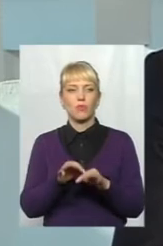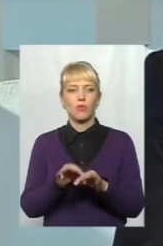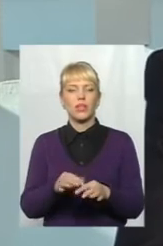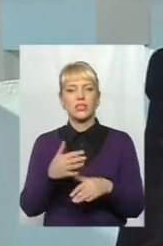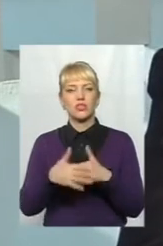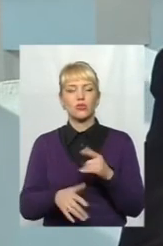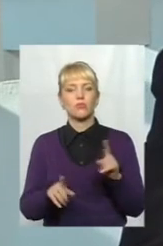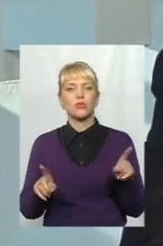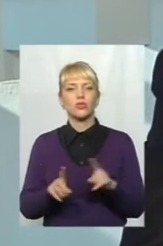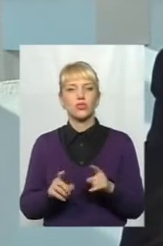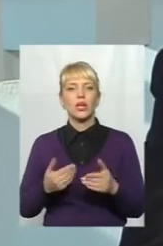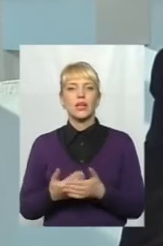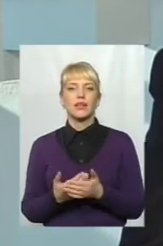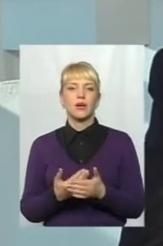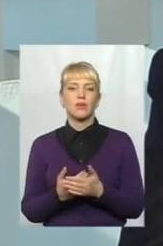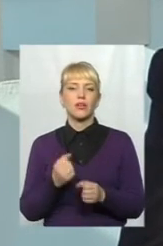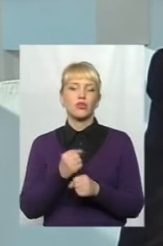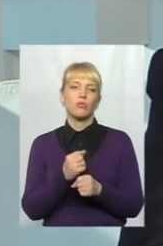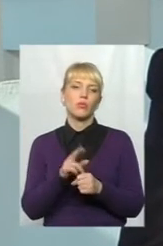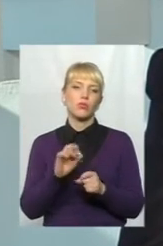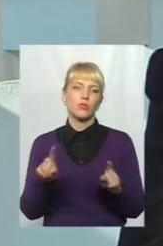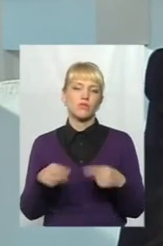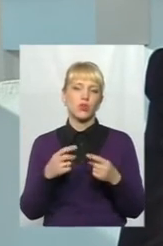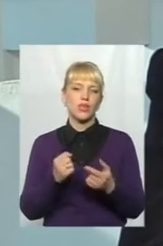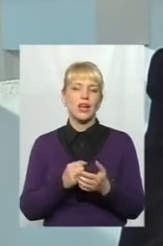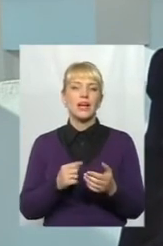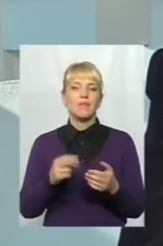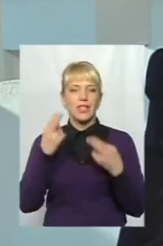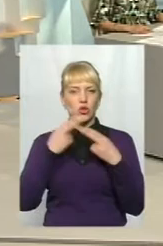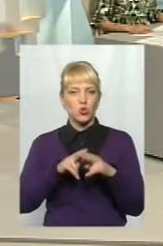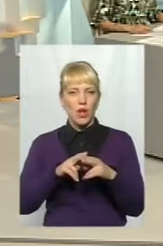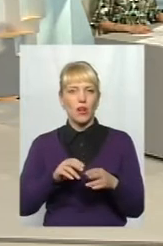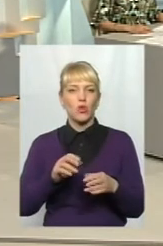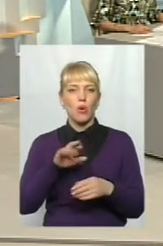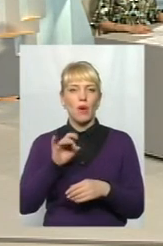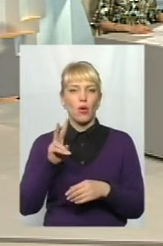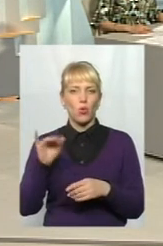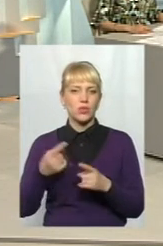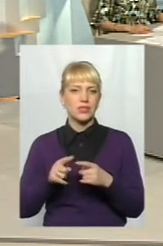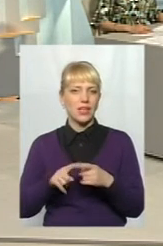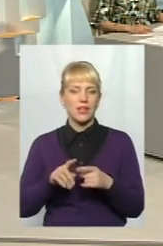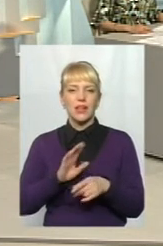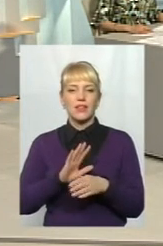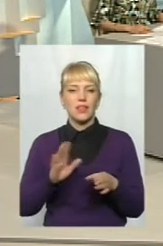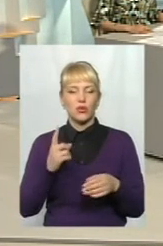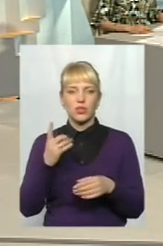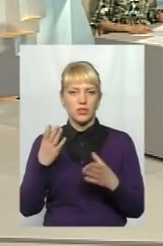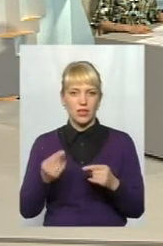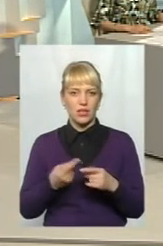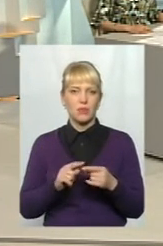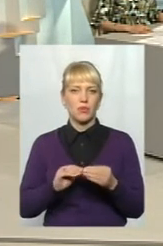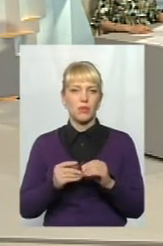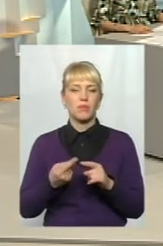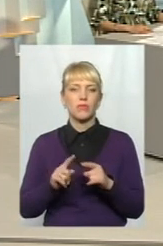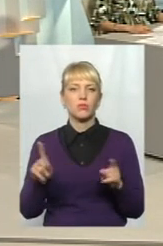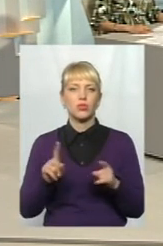Зрозуміло, що, наприклад, робота по створенню індустріального парку це не питання одного дня. І проблема основна, яка полягає в цьому,